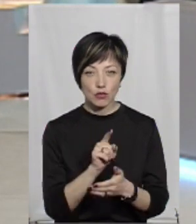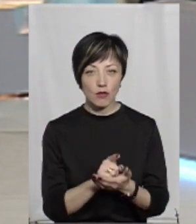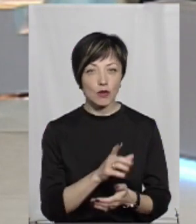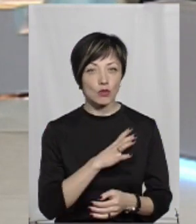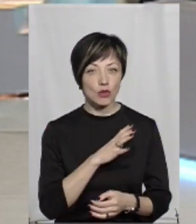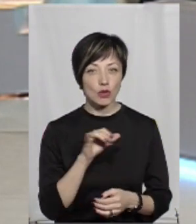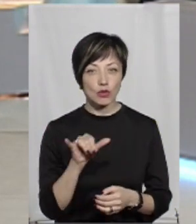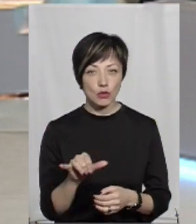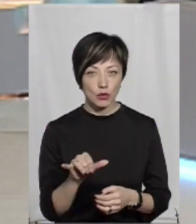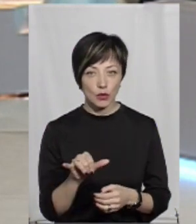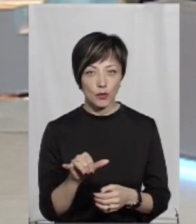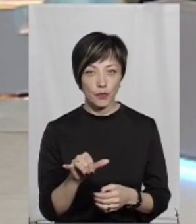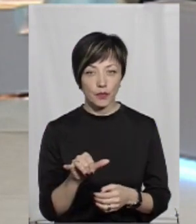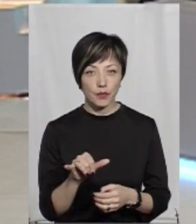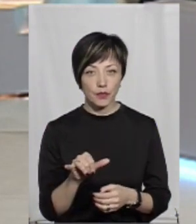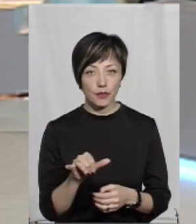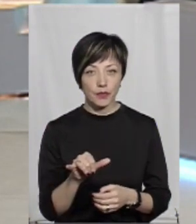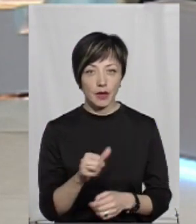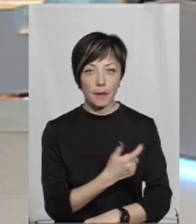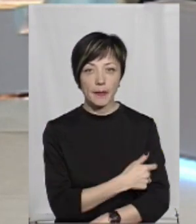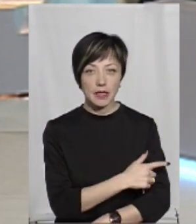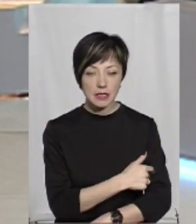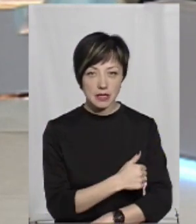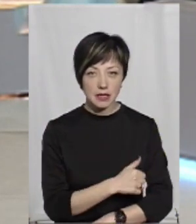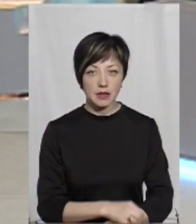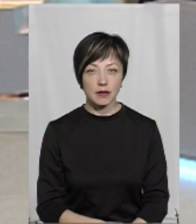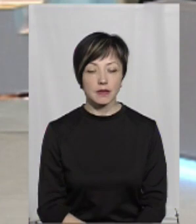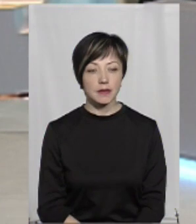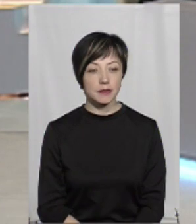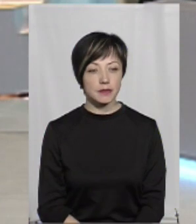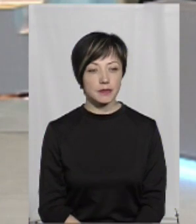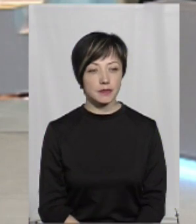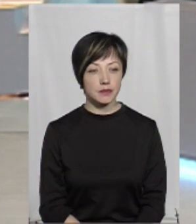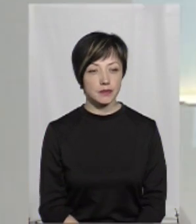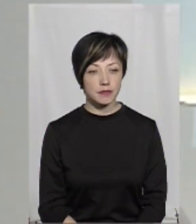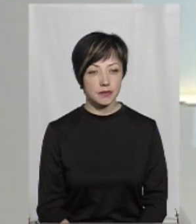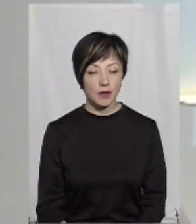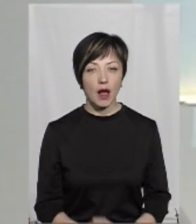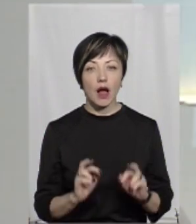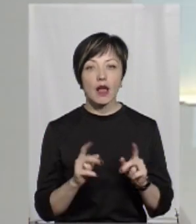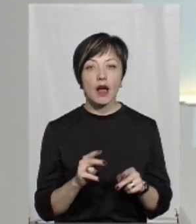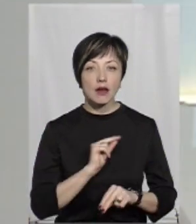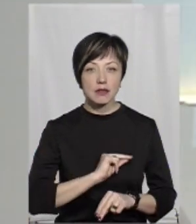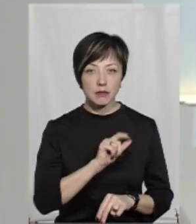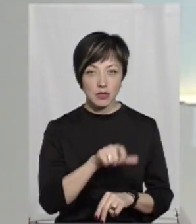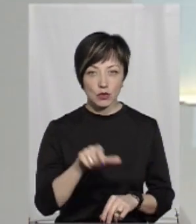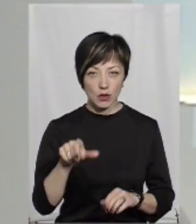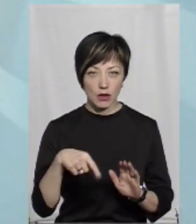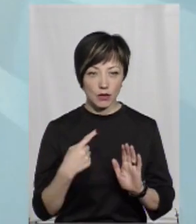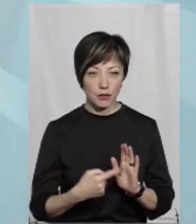в медицині, в галузі надання медичних послуг. А як з персоналом?